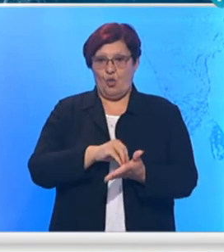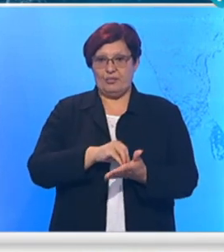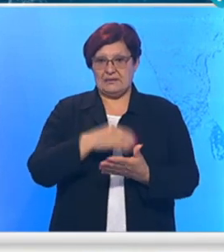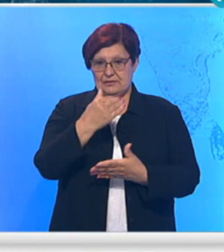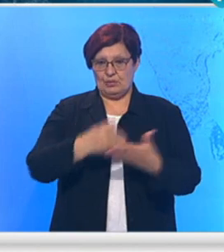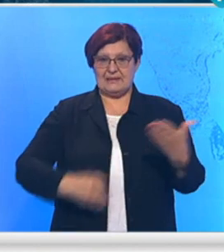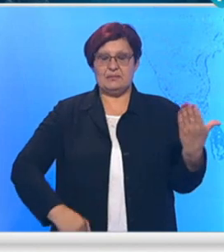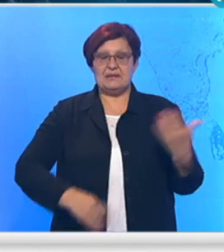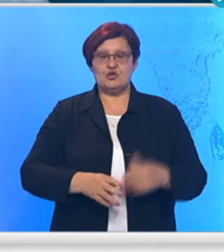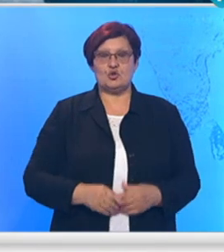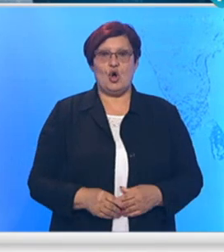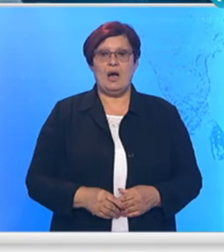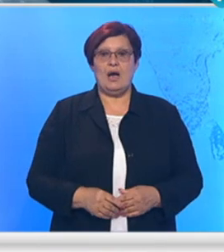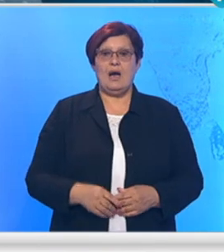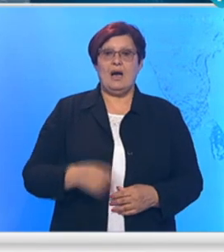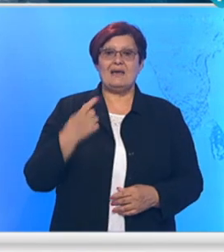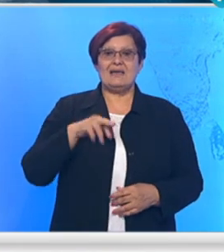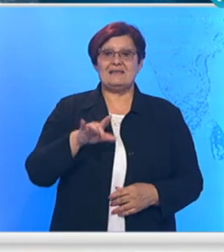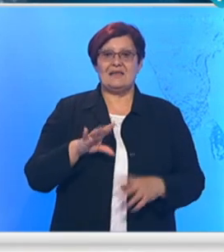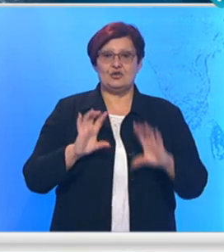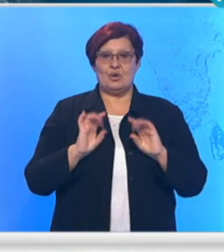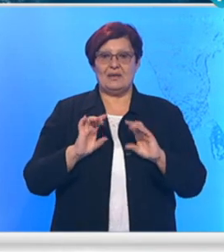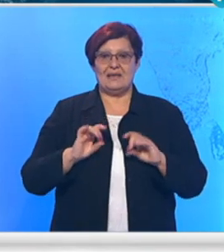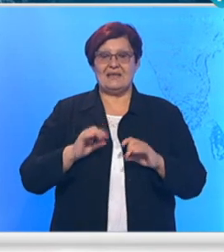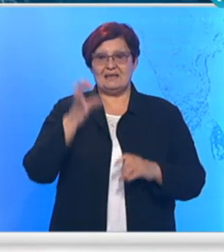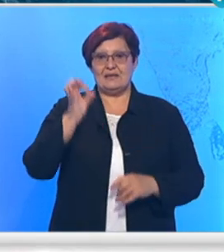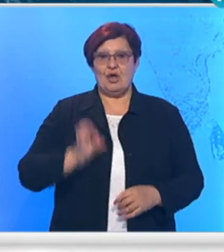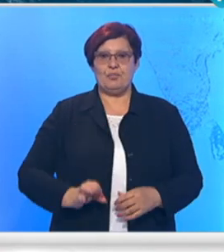spisku, ali po procenu izašlo je 10%.